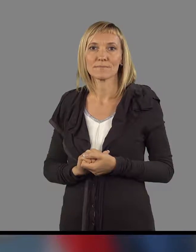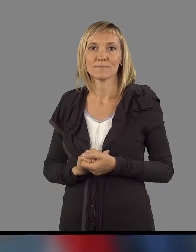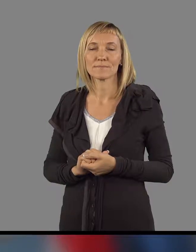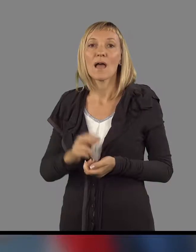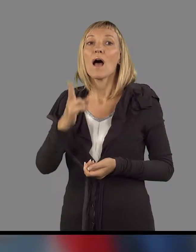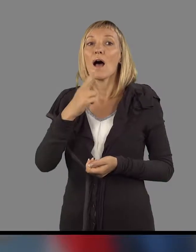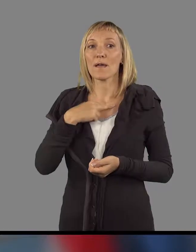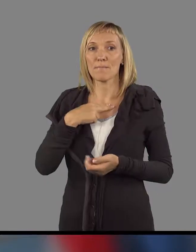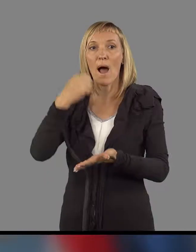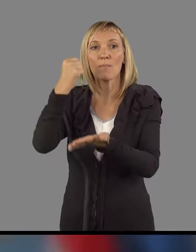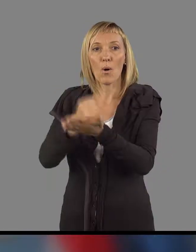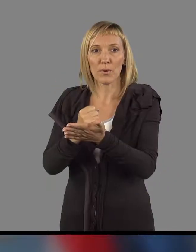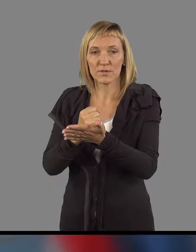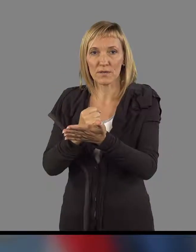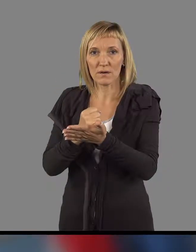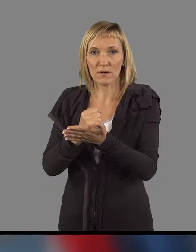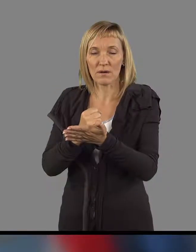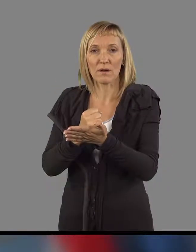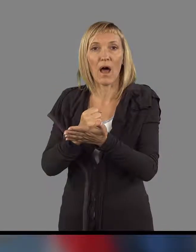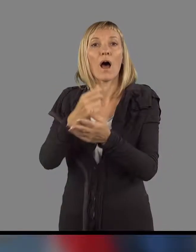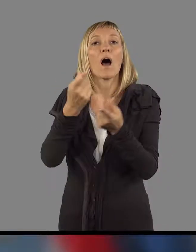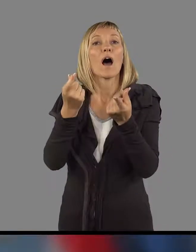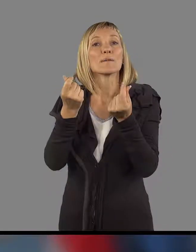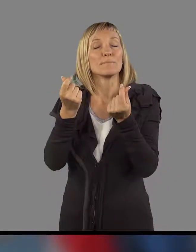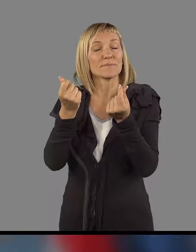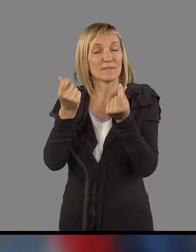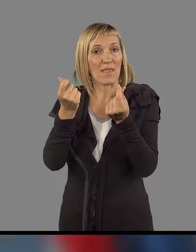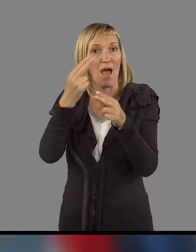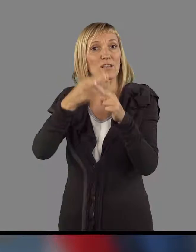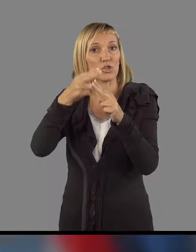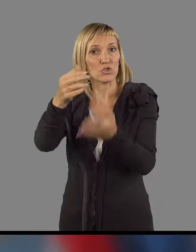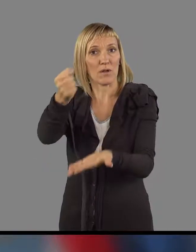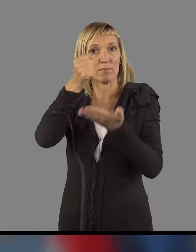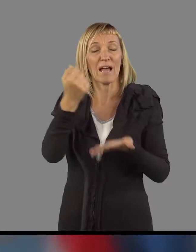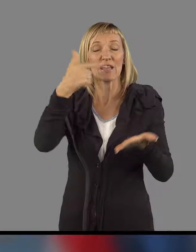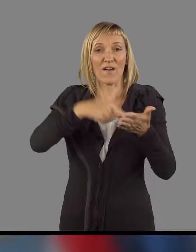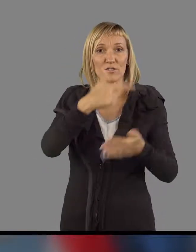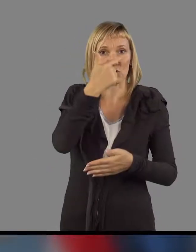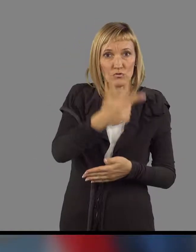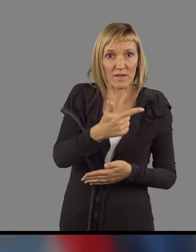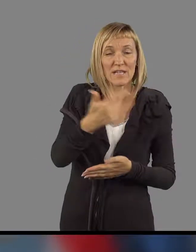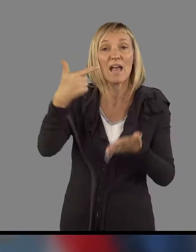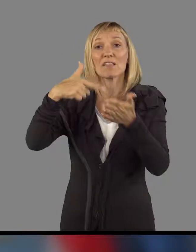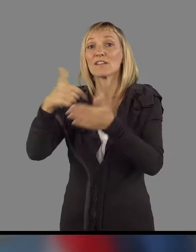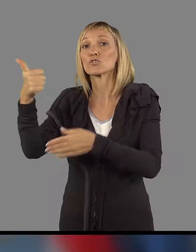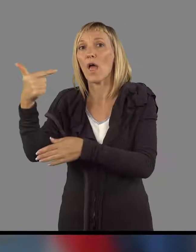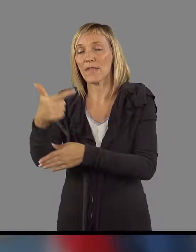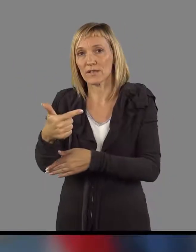Imamo potrjena proračuna za leto 2020 in leto 2021.